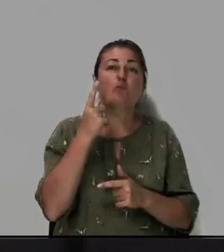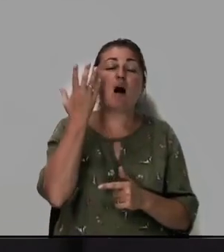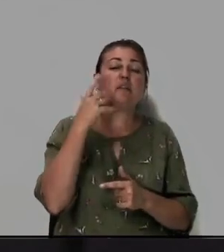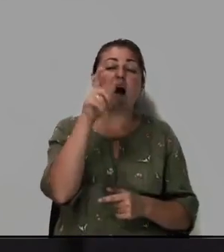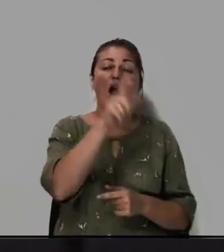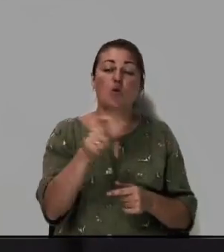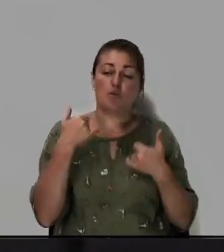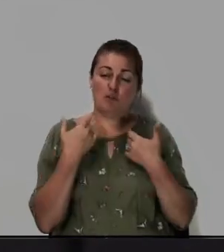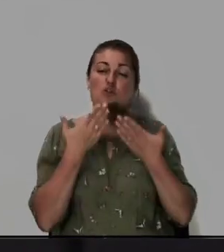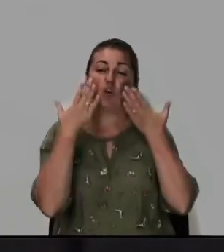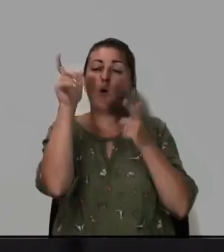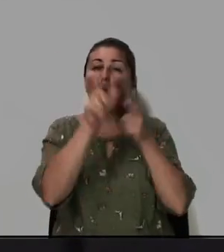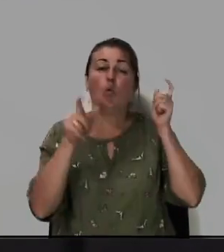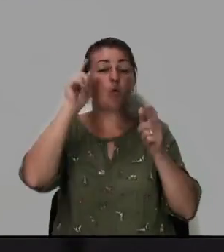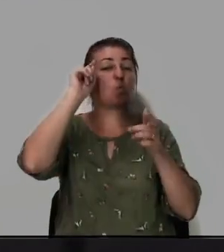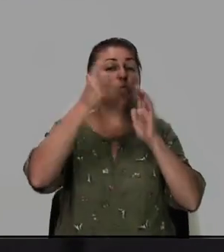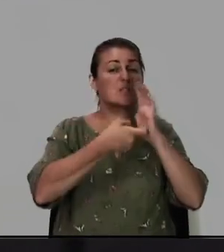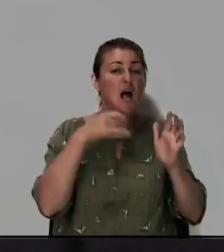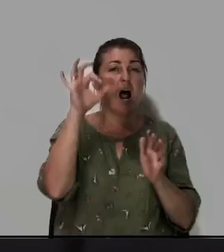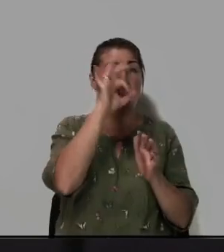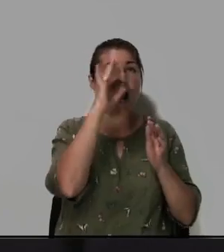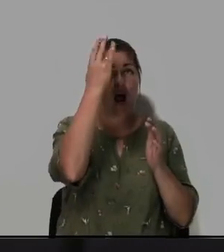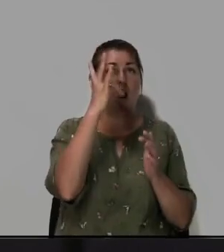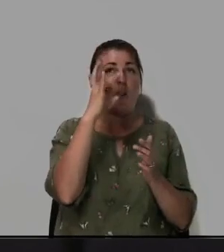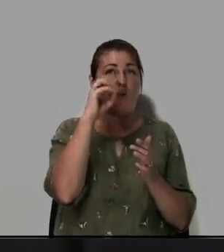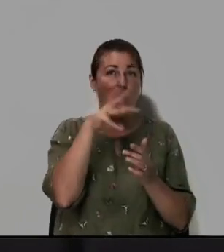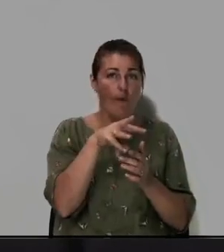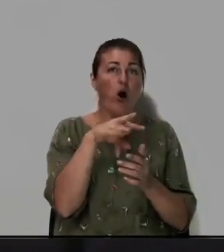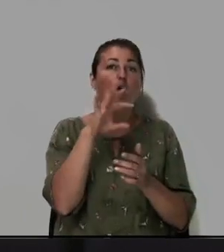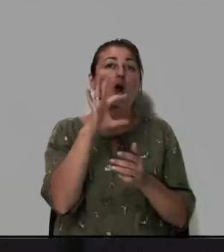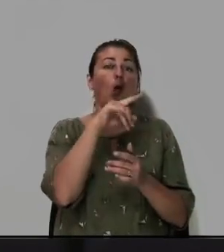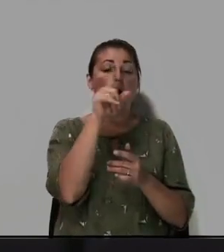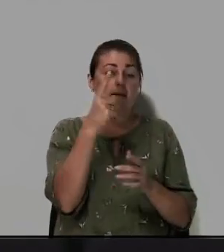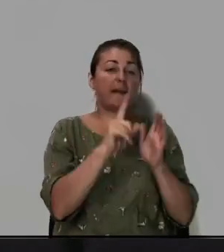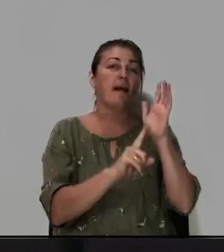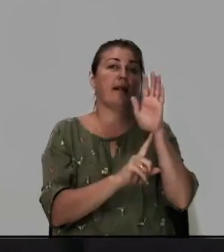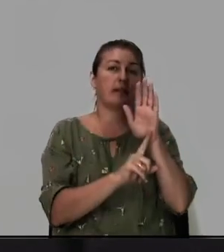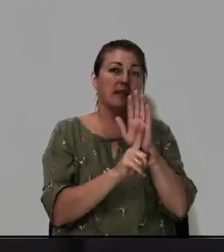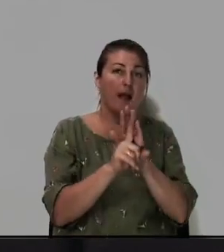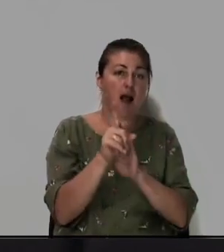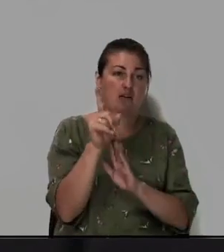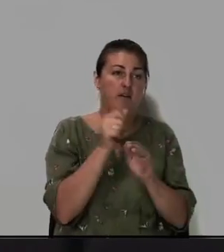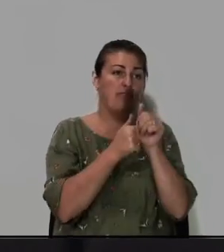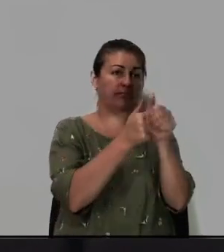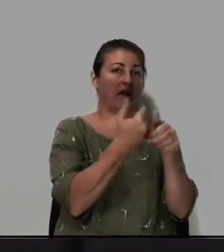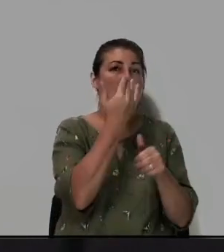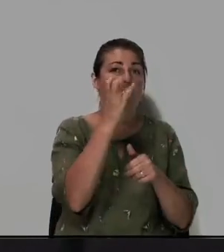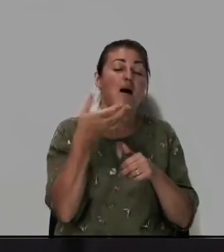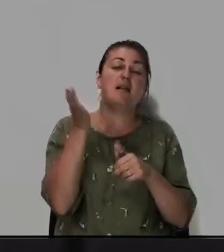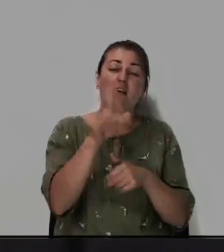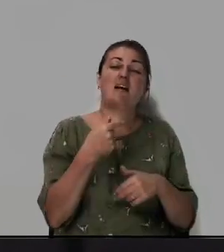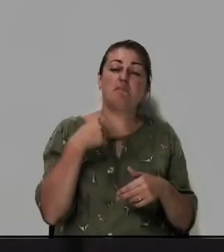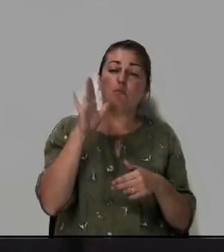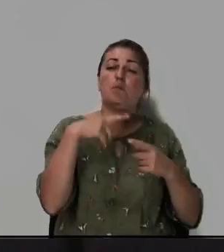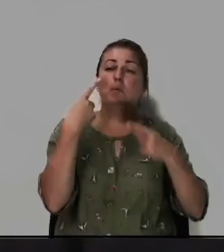люди вот мы читали люди узнали о Нем то они начали стекаться к Нему давайте мы будем